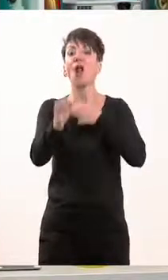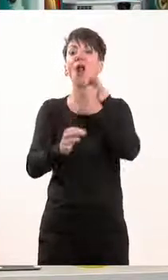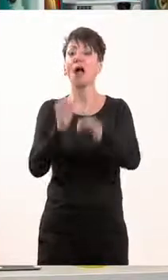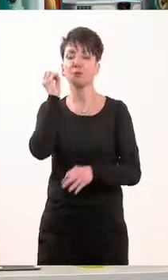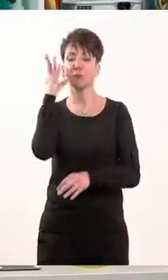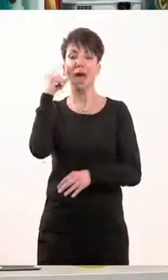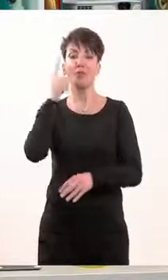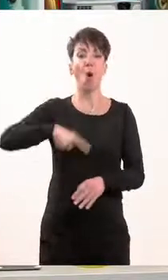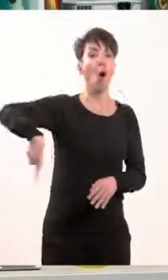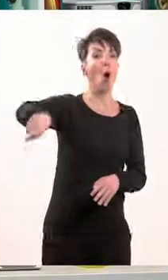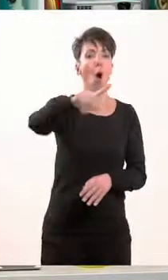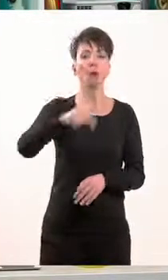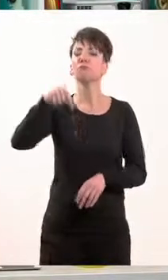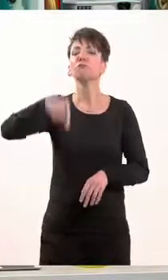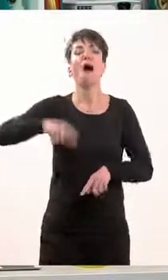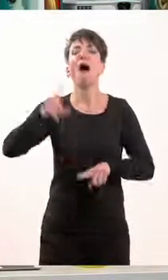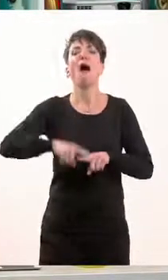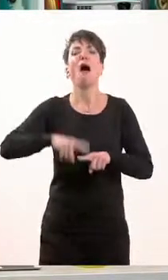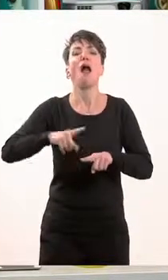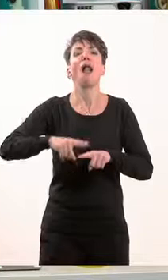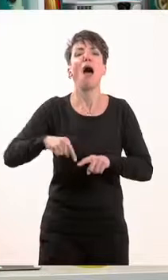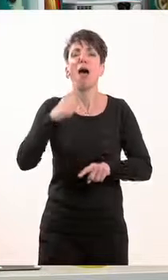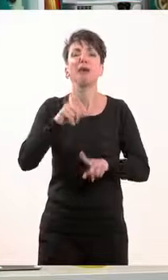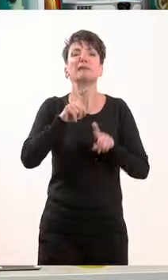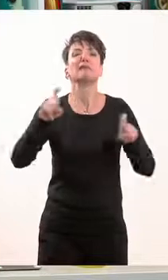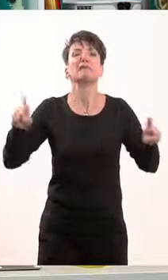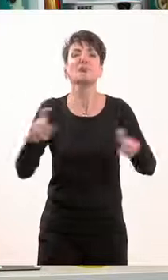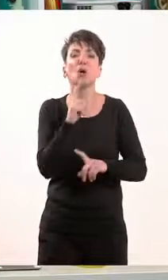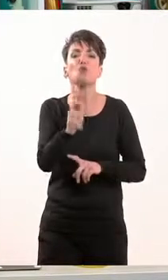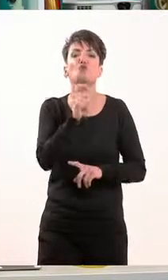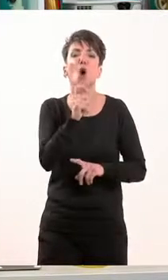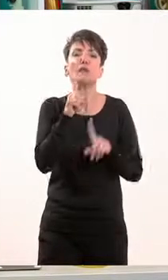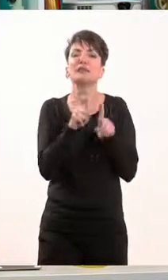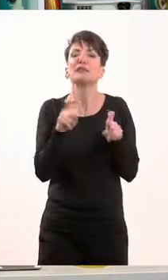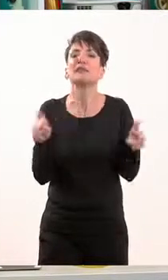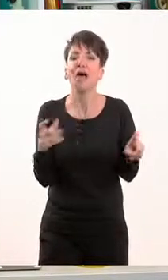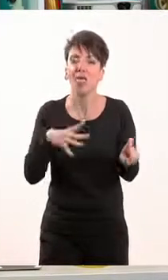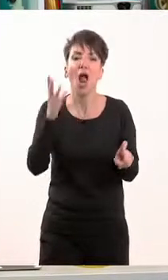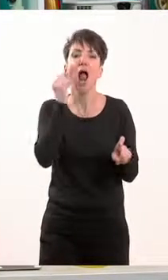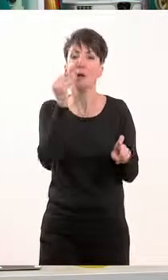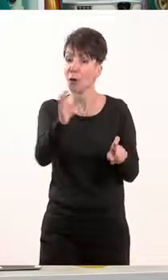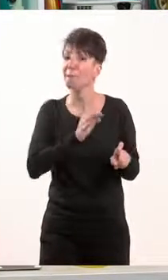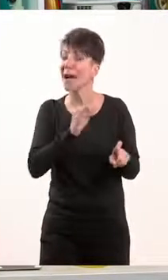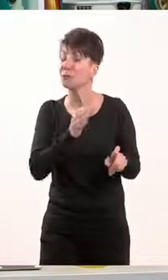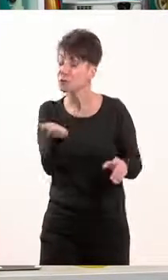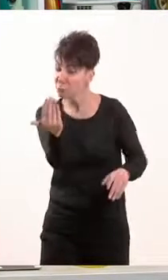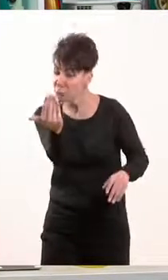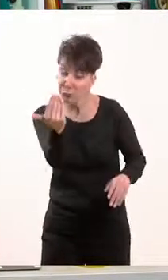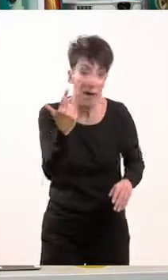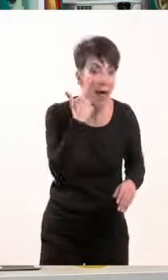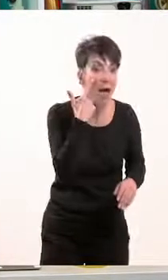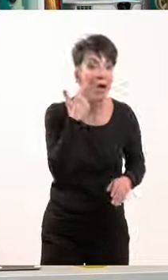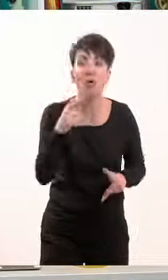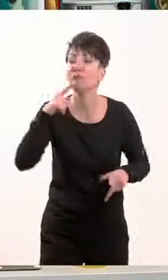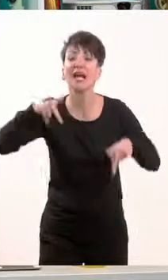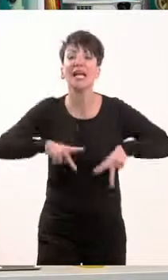το πολίτευμα το οποίο έχουμε εδώ στην Ελλάδα, στον ελληνικό χώρο. Θα μου πείτε, θα μου θυμίσετε ποιο είναι